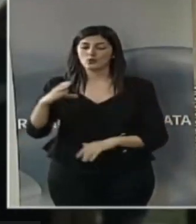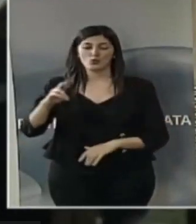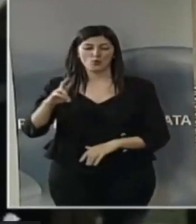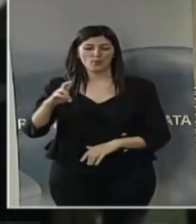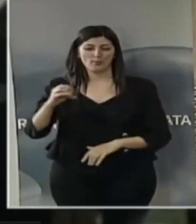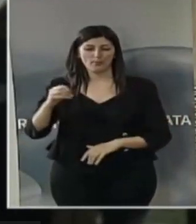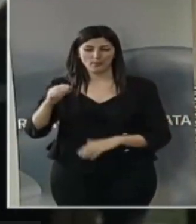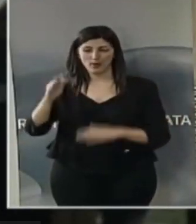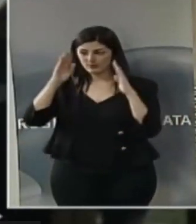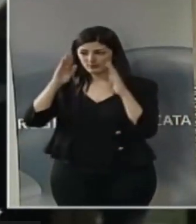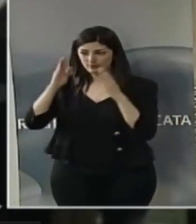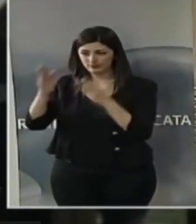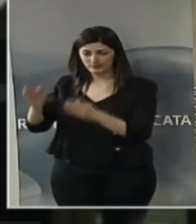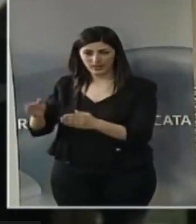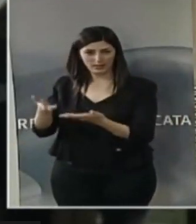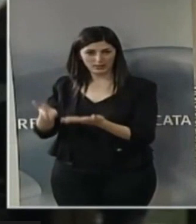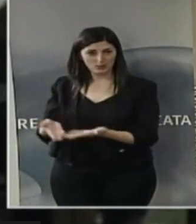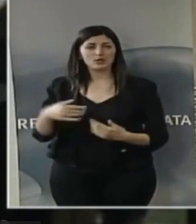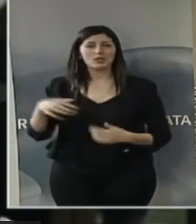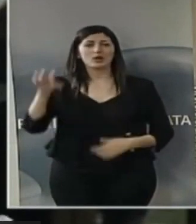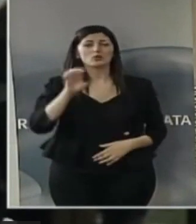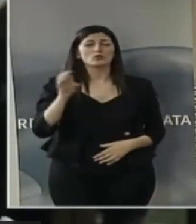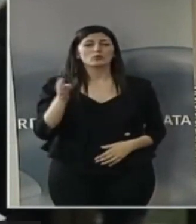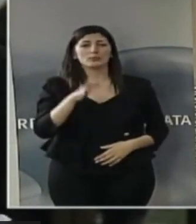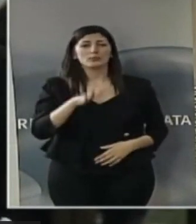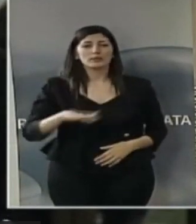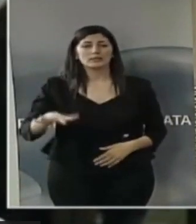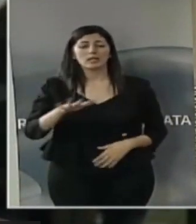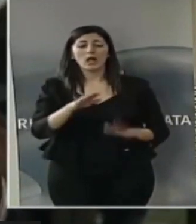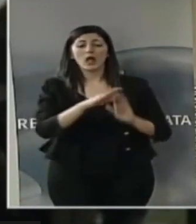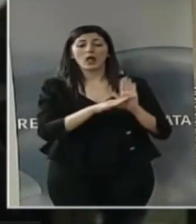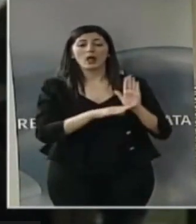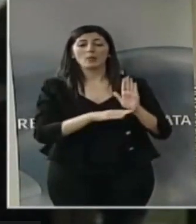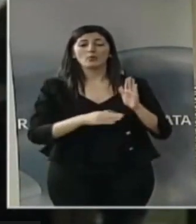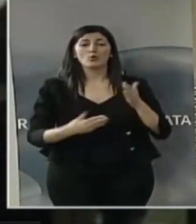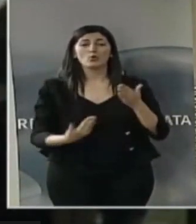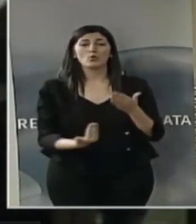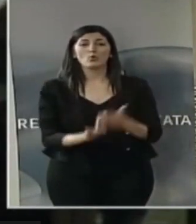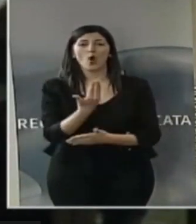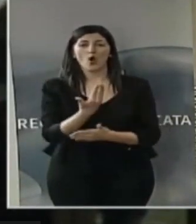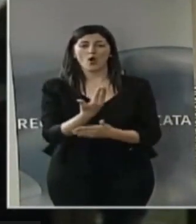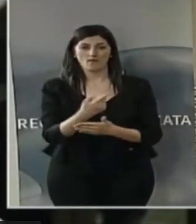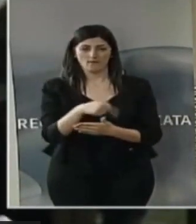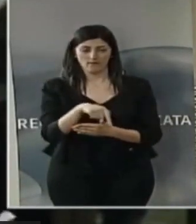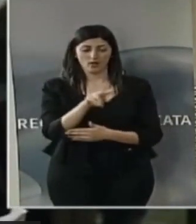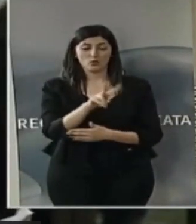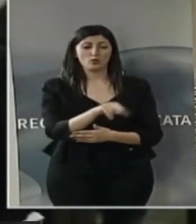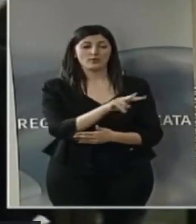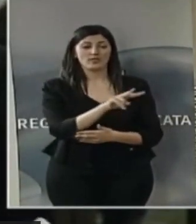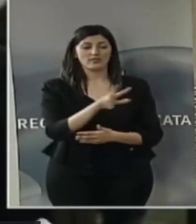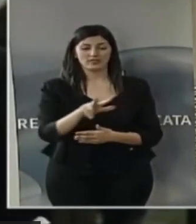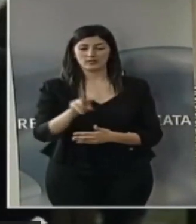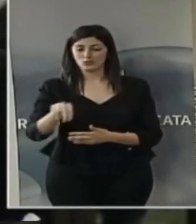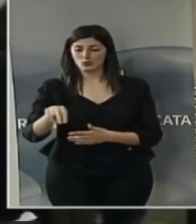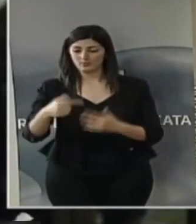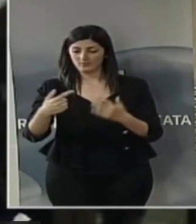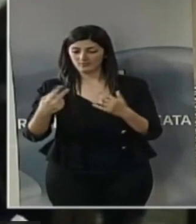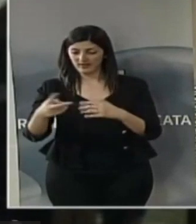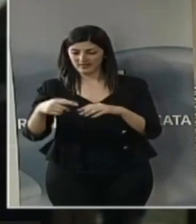Basilicata si avvia a gestire una nuova programmazione 2023-2027,